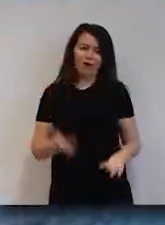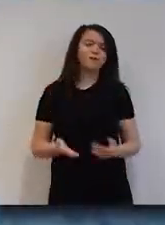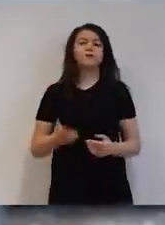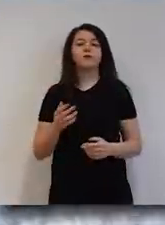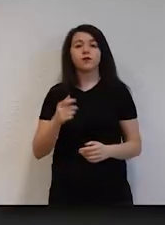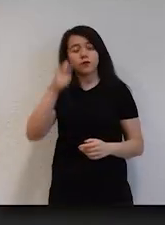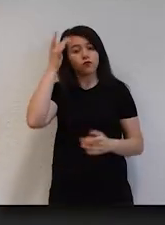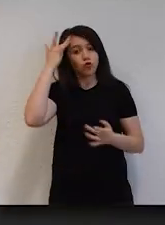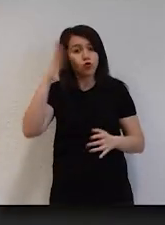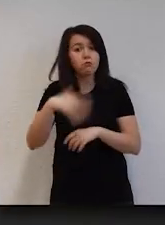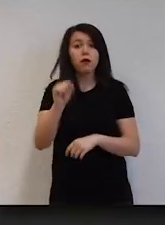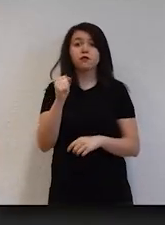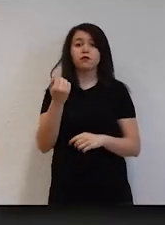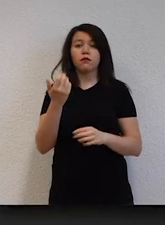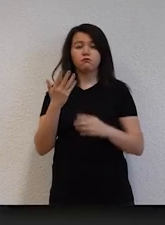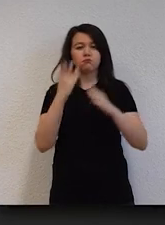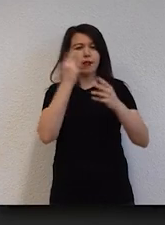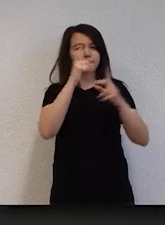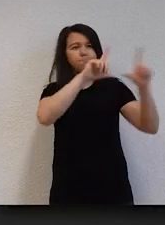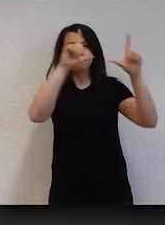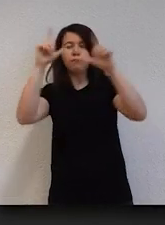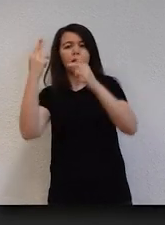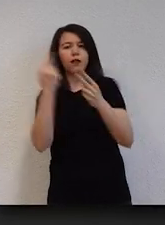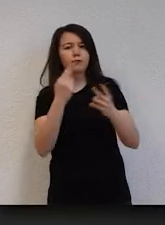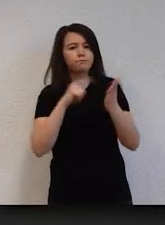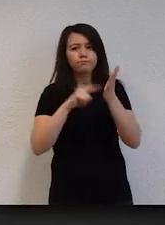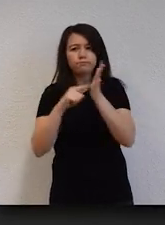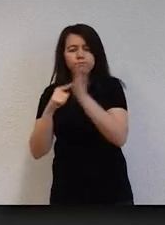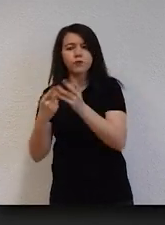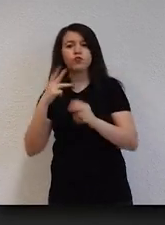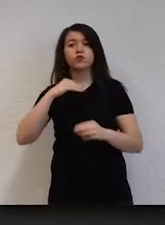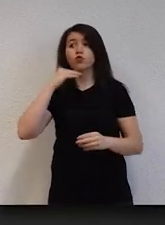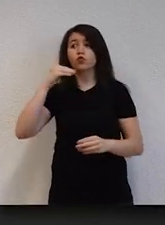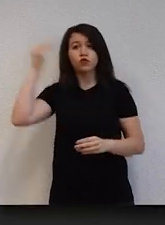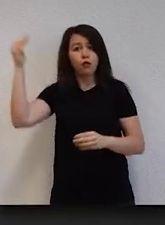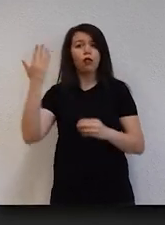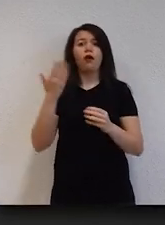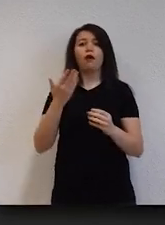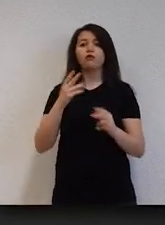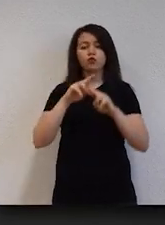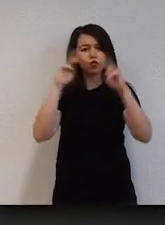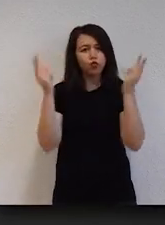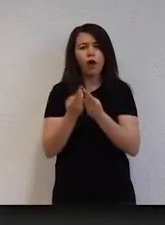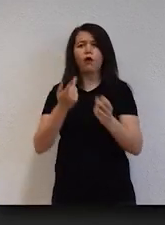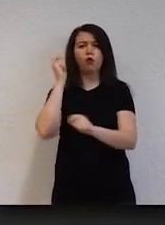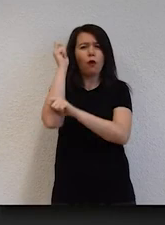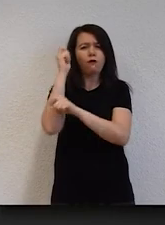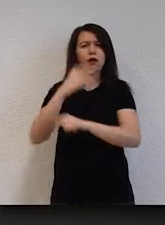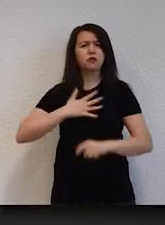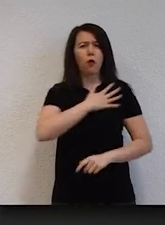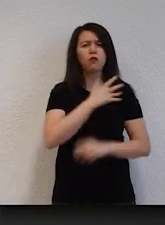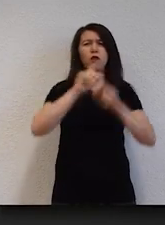Kültür merkezlerimiz, galerileri ve salonlarıyla her yıl ulusal ve uluslararası yüzlerce